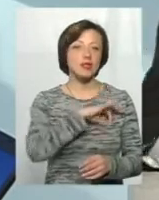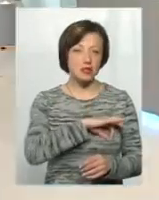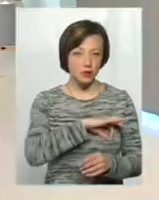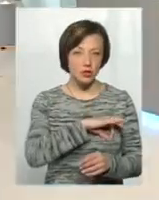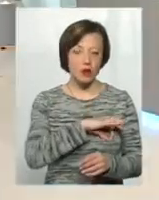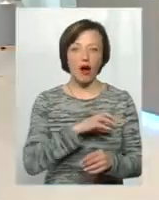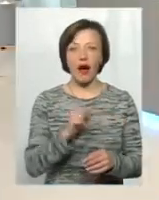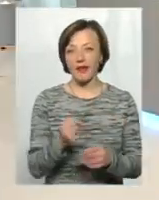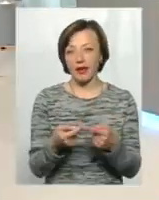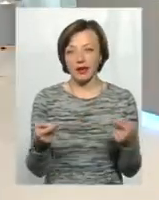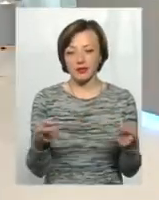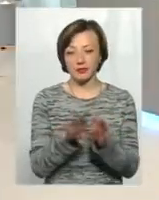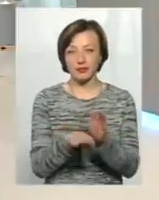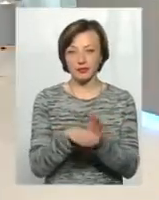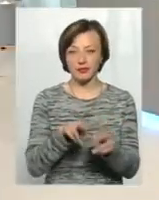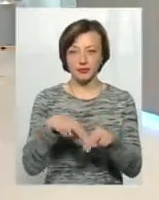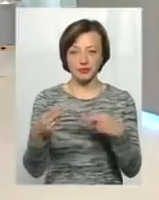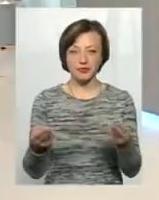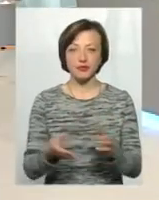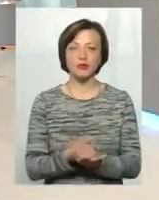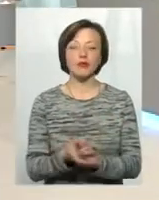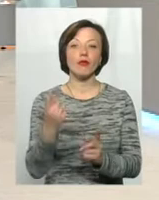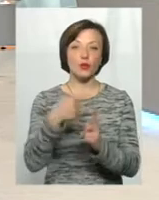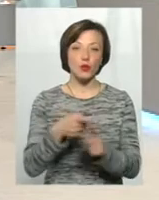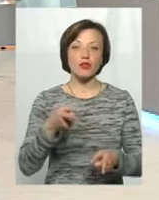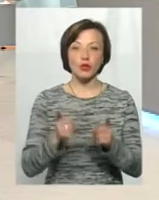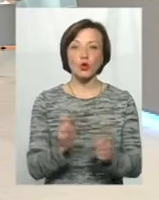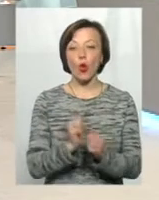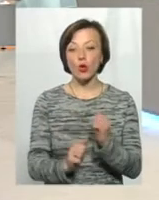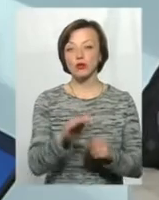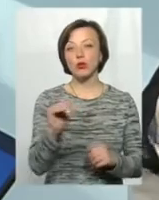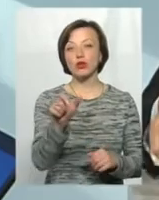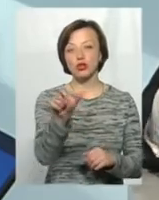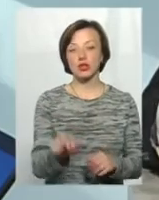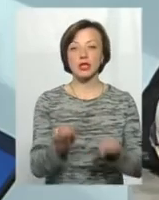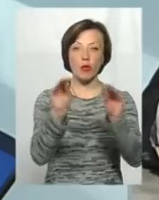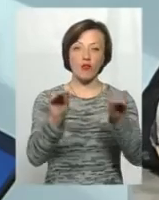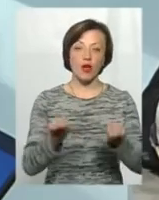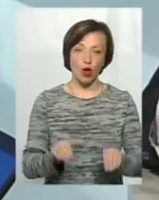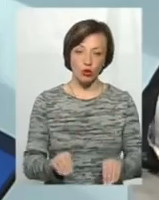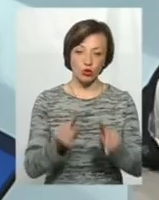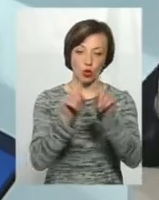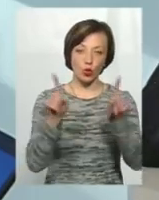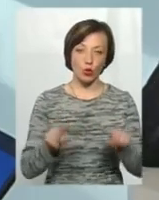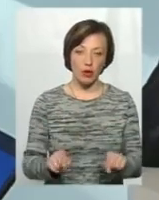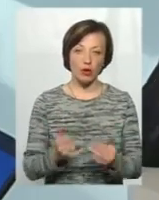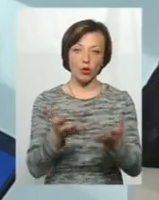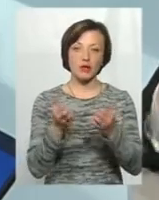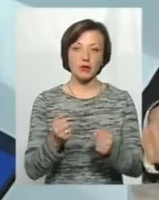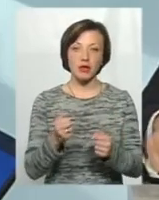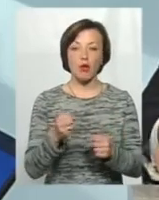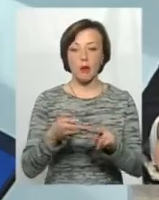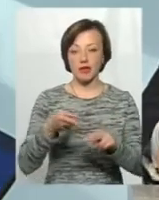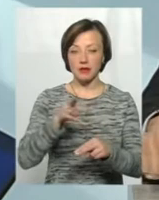енергоефективності, а на якихось цих відшкодувань. Ну і плюс, звичайно, кожен позичайник, заповняючи анкетку для отримання